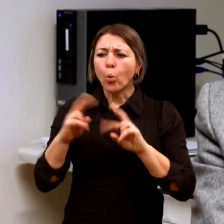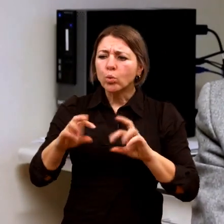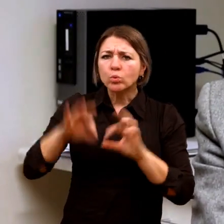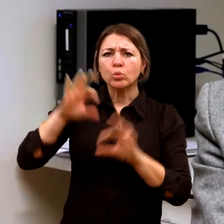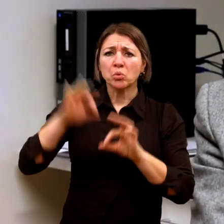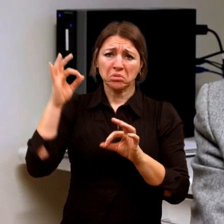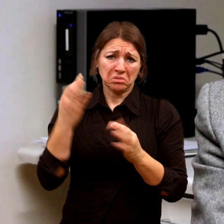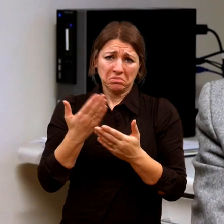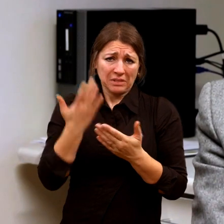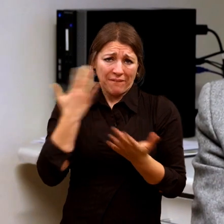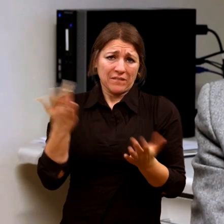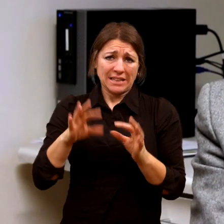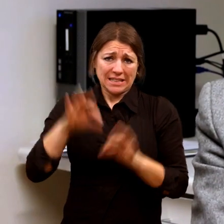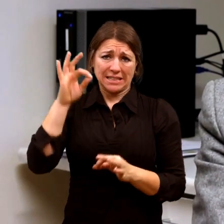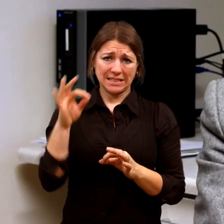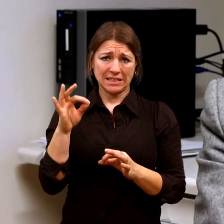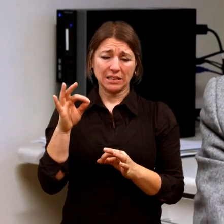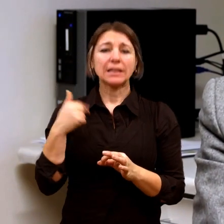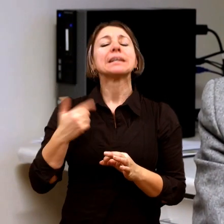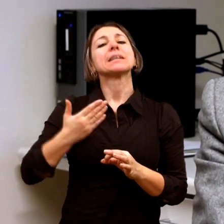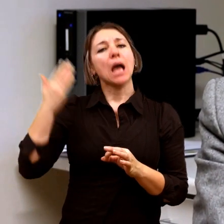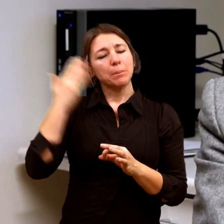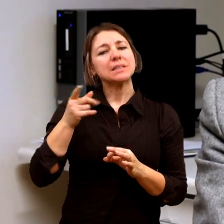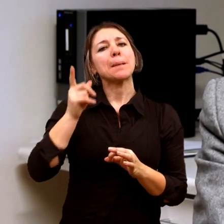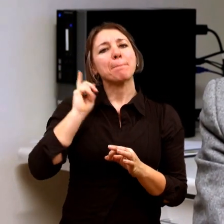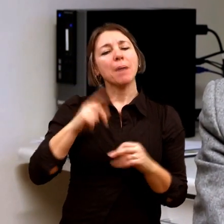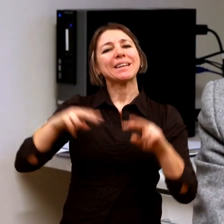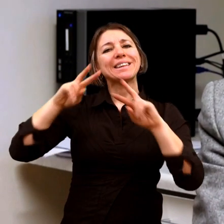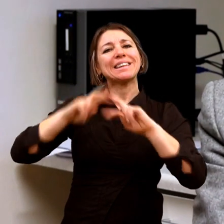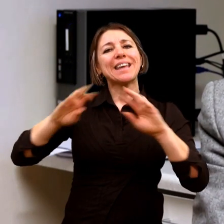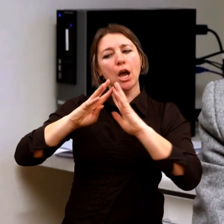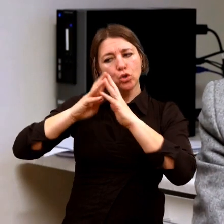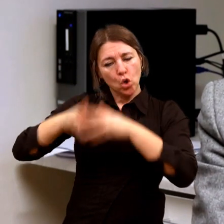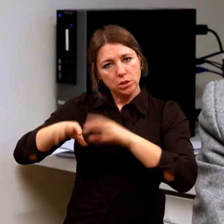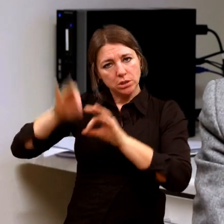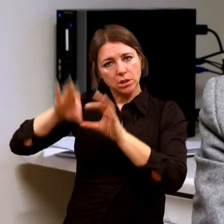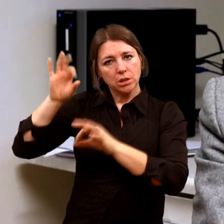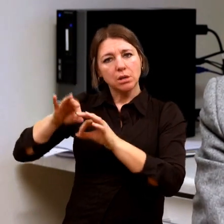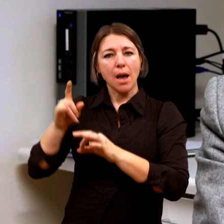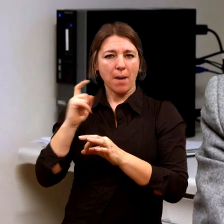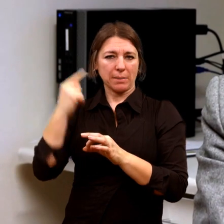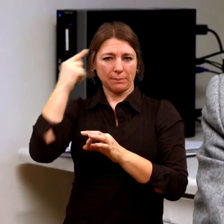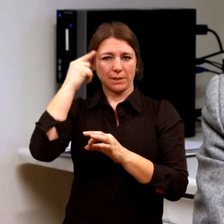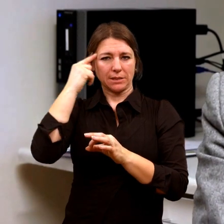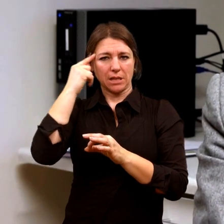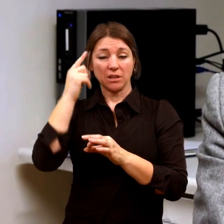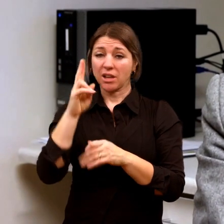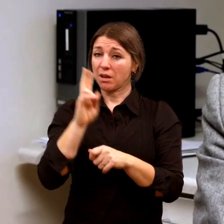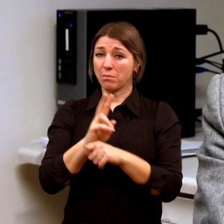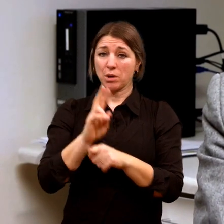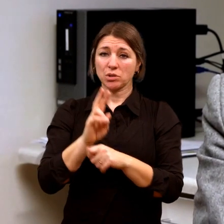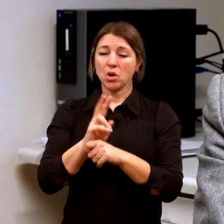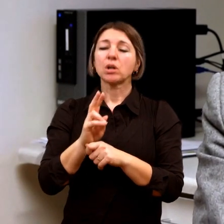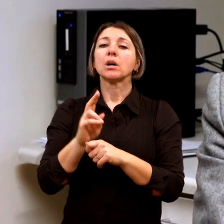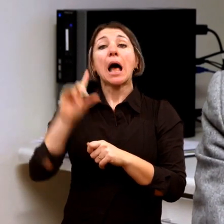diagnostice, tomu porozumění bych věnoval úsilí, nedá se nic jiného dělat, ale na druhé straně já bych